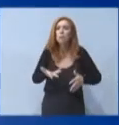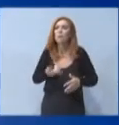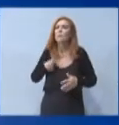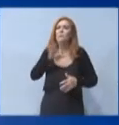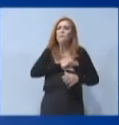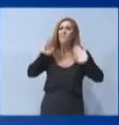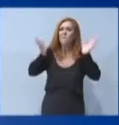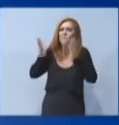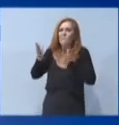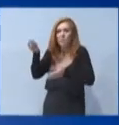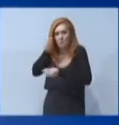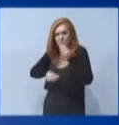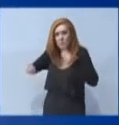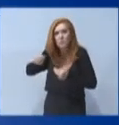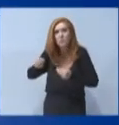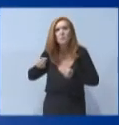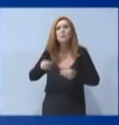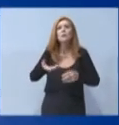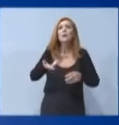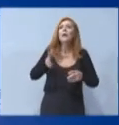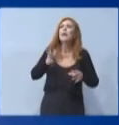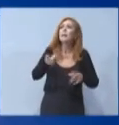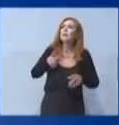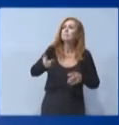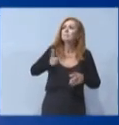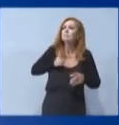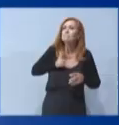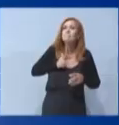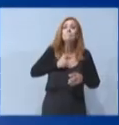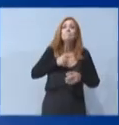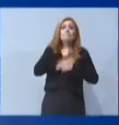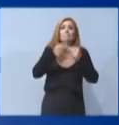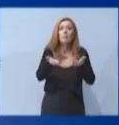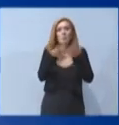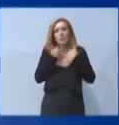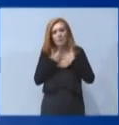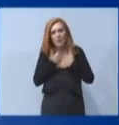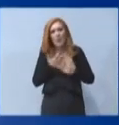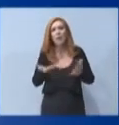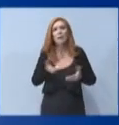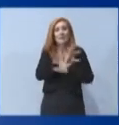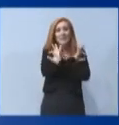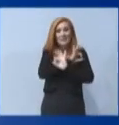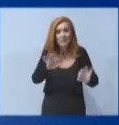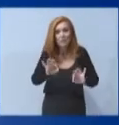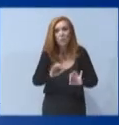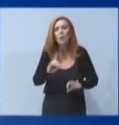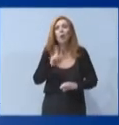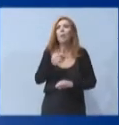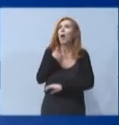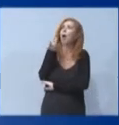και καταλήγουν σε αυτοεκπληρούμενες προζοκίες. Σίγουρα, όμως, δεν θα μείνουμε παρατηρητές.